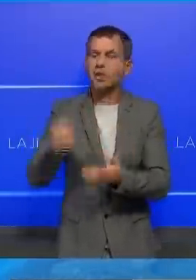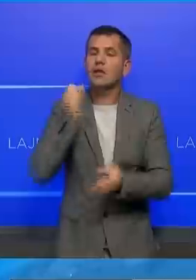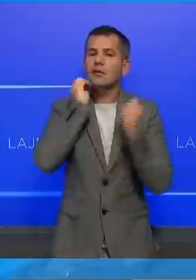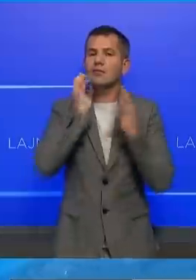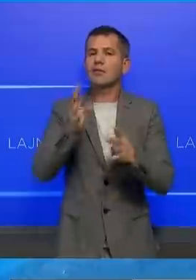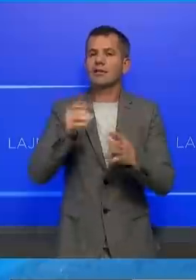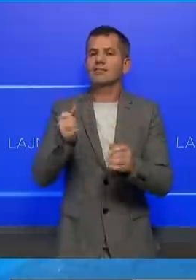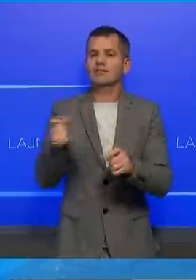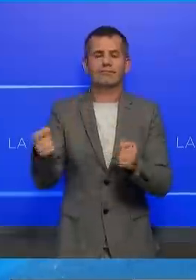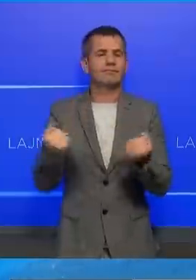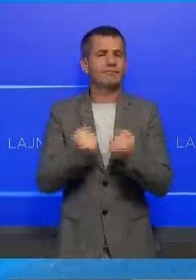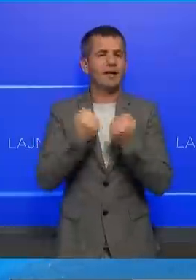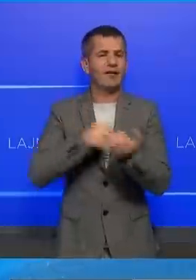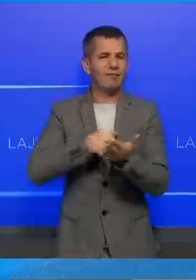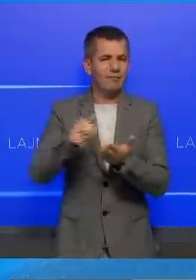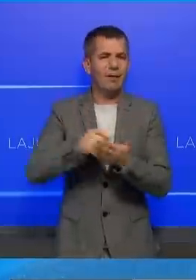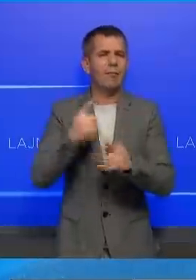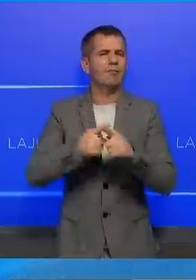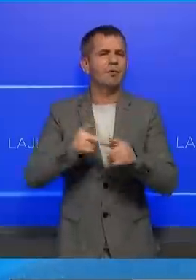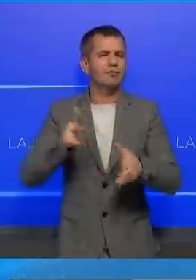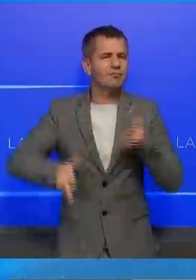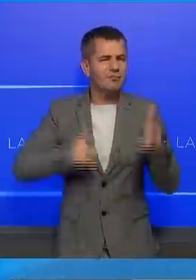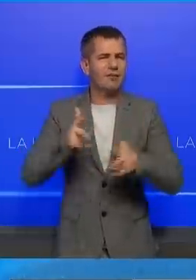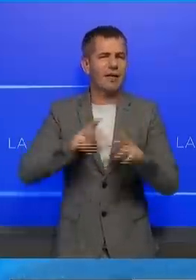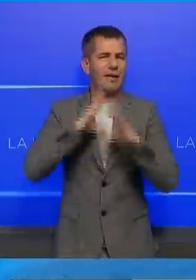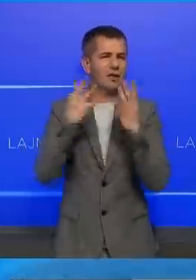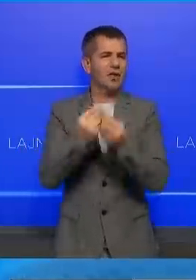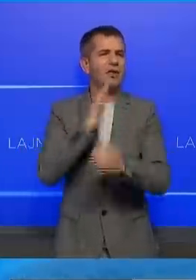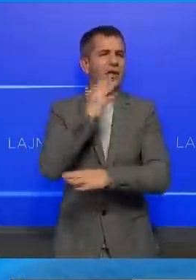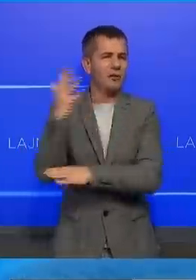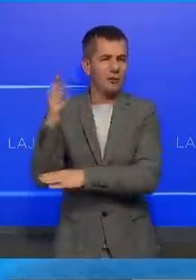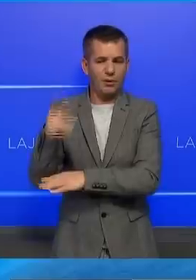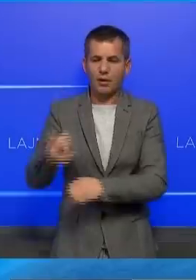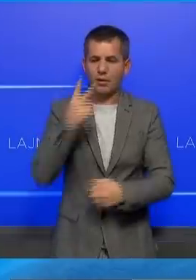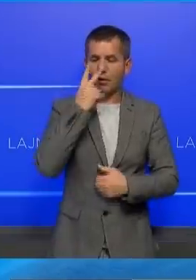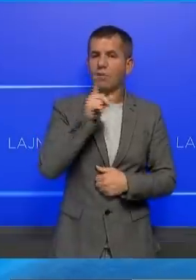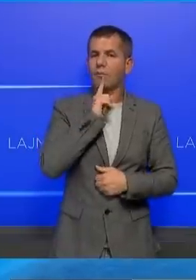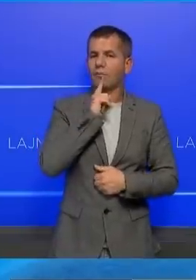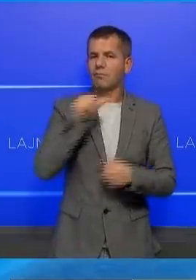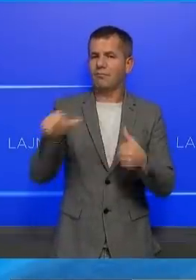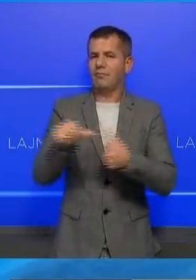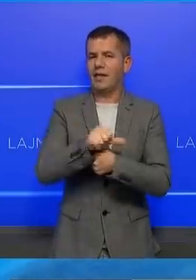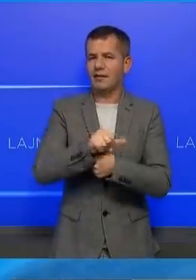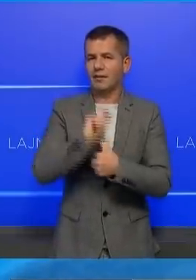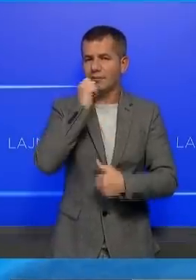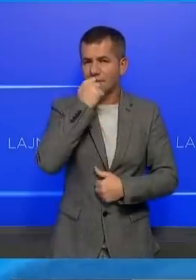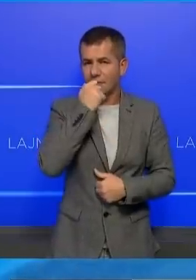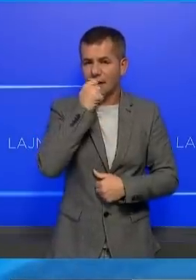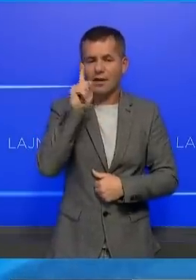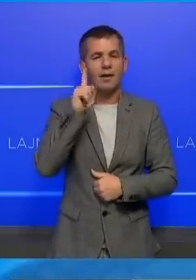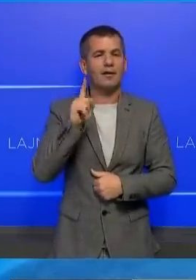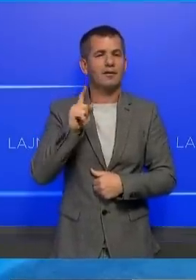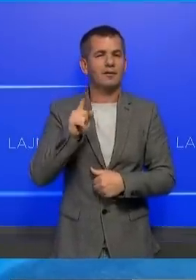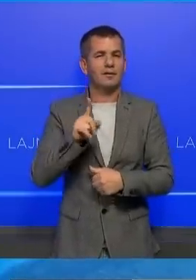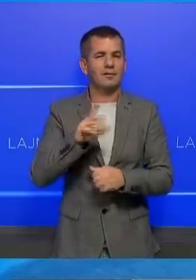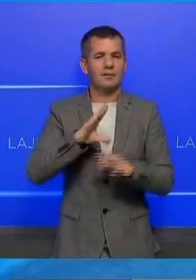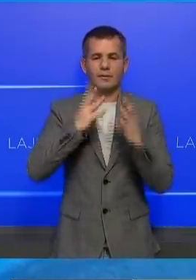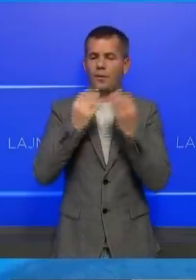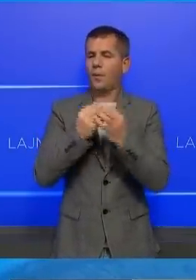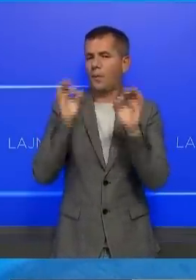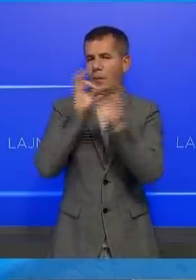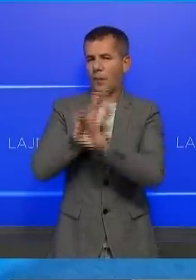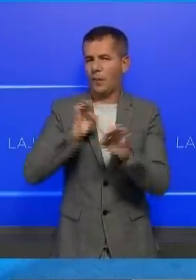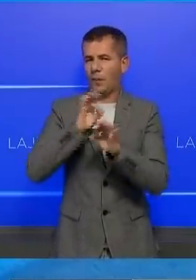praktikon eci në dhe vërëpimin në natyr. A i ka thënë se është sulmuar në mënyrë tinzare, por që fatë njësisht ka këluar palëndime